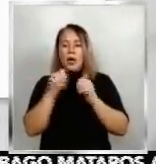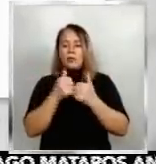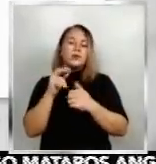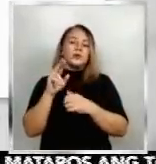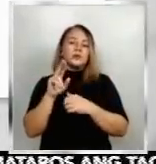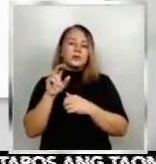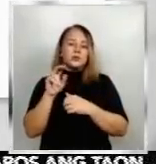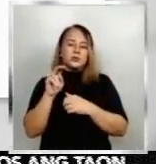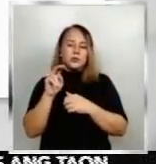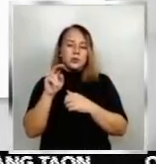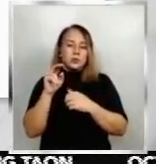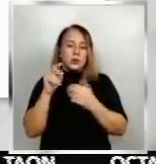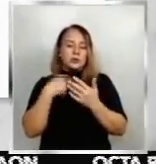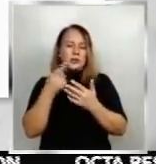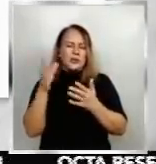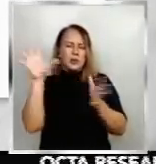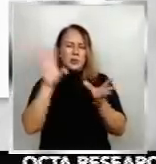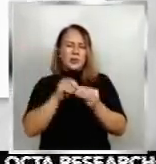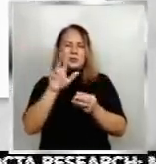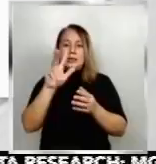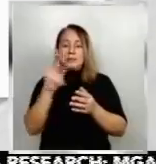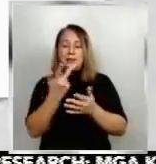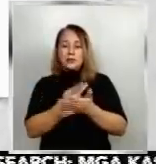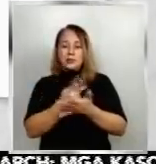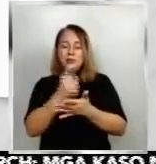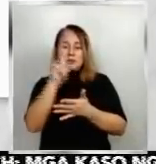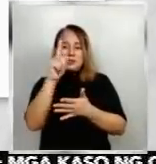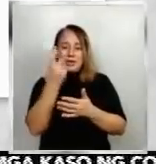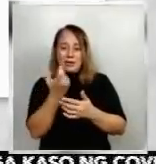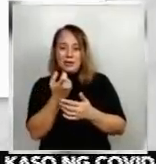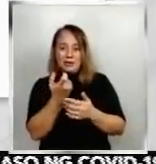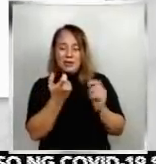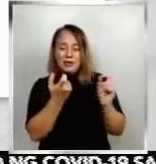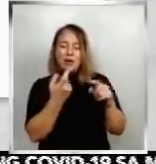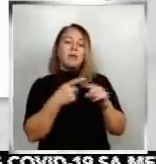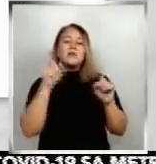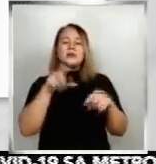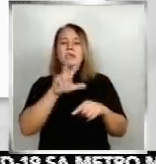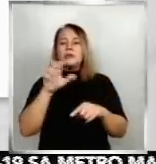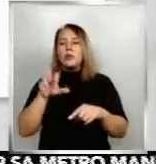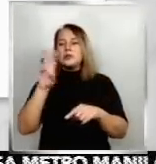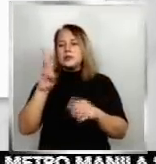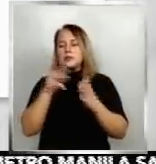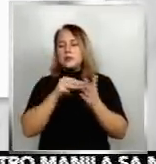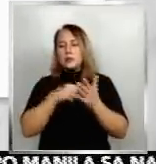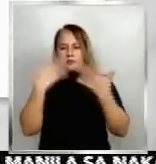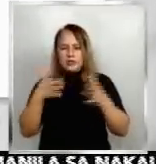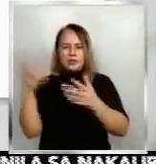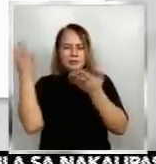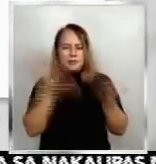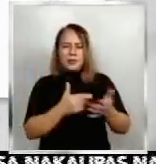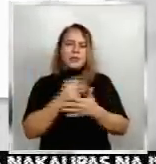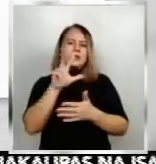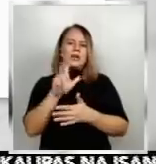kinuwenta nasa mahigit 3 pesos ang presyo bawat hiringgilya. Mahigit 3.6 million ang dumating na. Mahigit 300,000